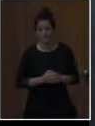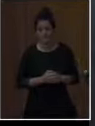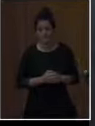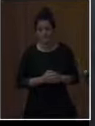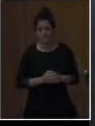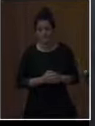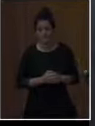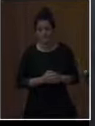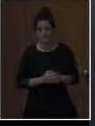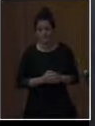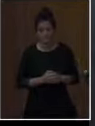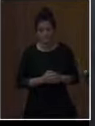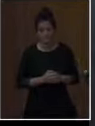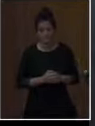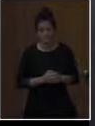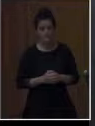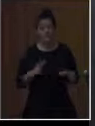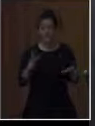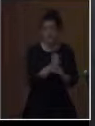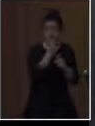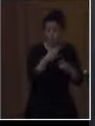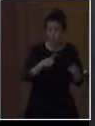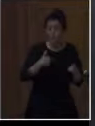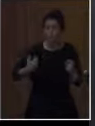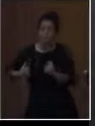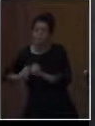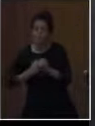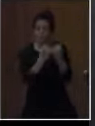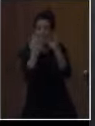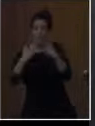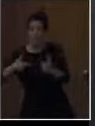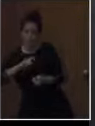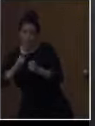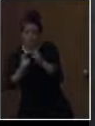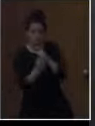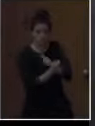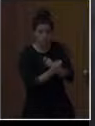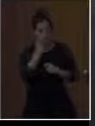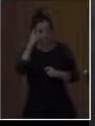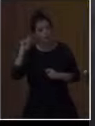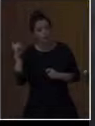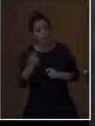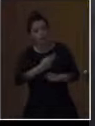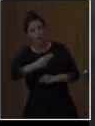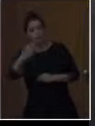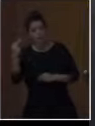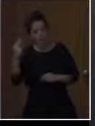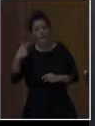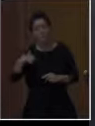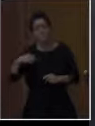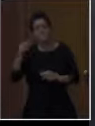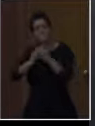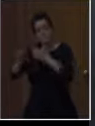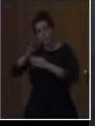Έγιναν τραγουδιστές θενόροι. Με τη συμβολή της θεατρολόγου του σχολείου μας, οπτικοποίησαν το γνωστό σε όλους μας «Μίλα μου για μίλα» μέσα από τον θεατρικό